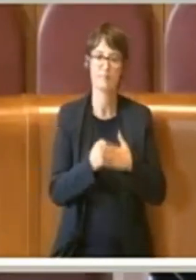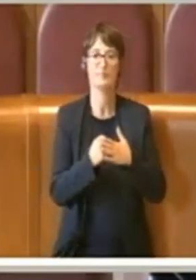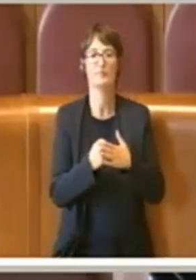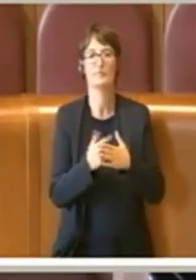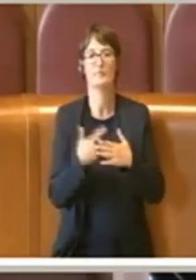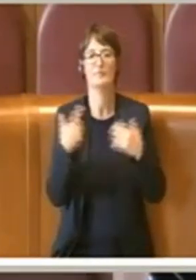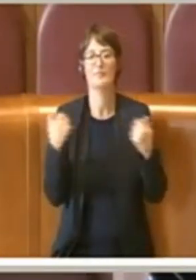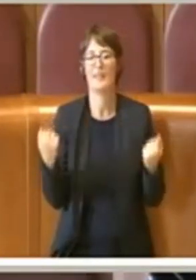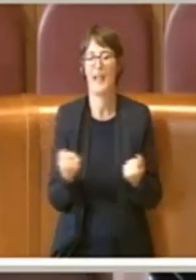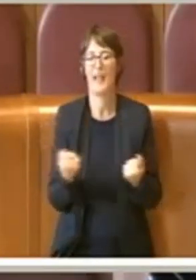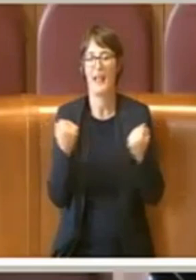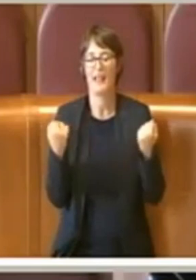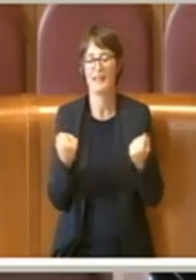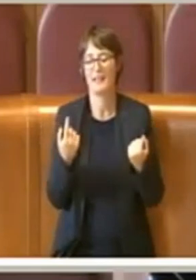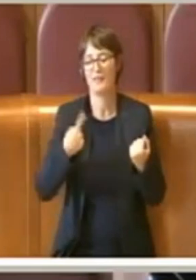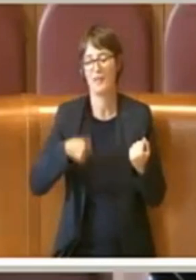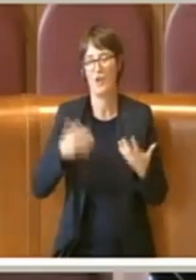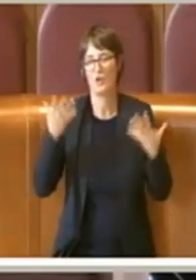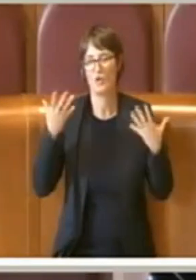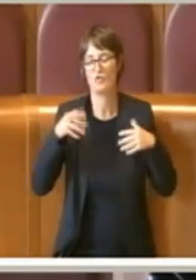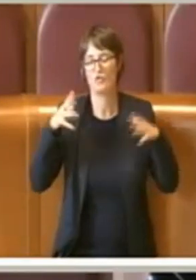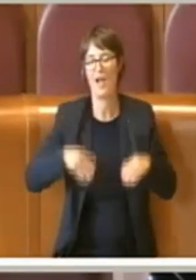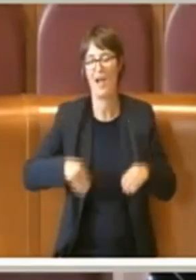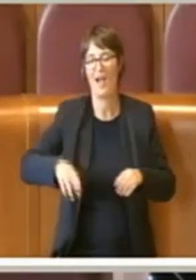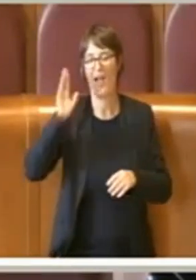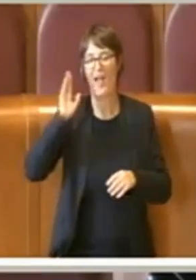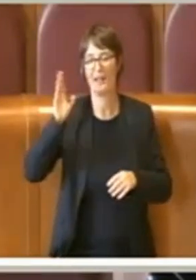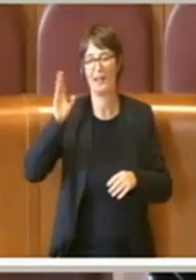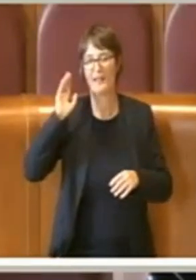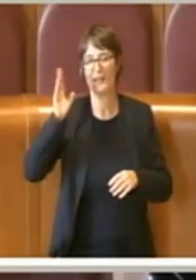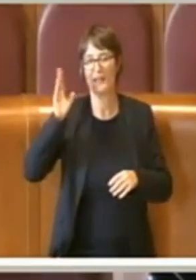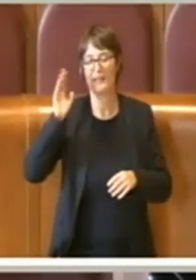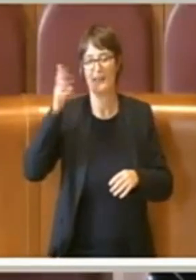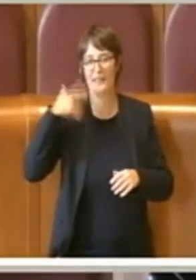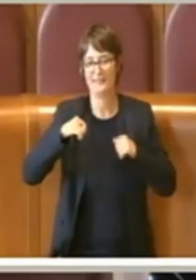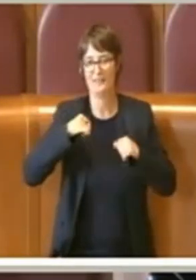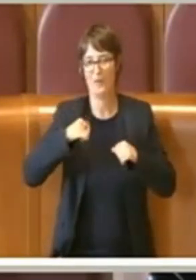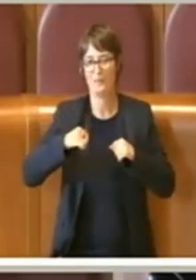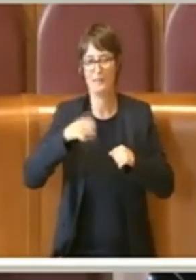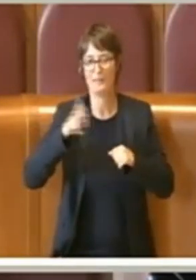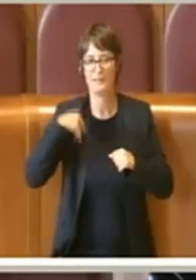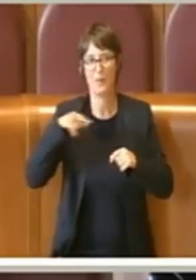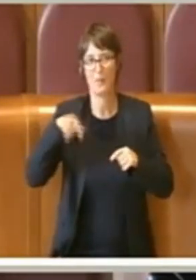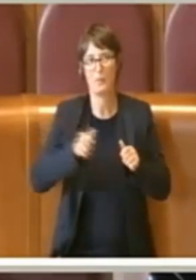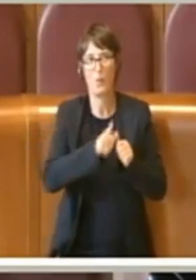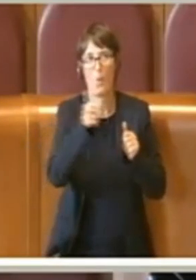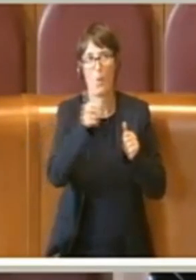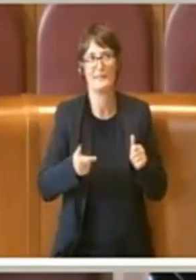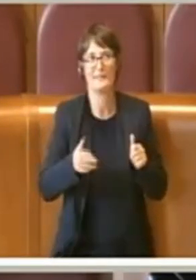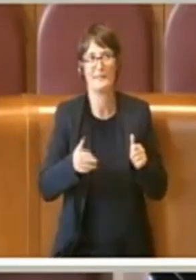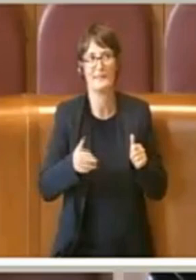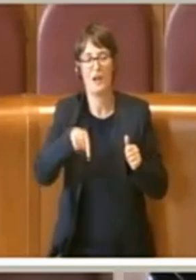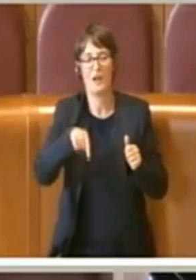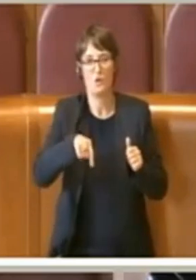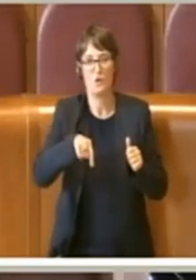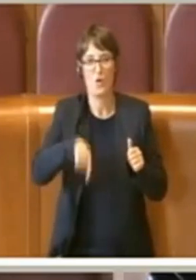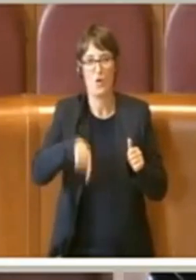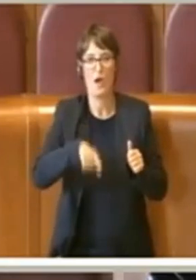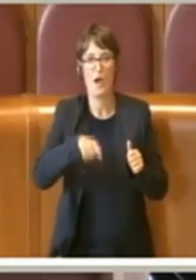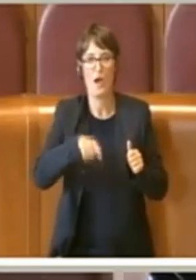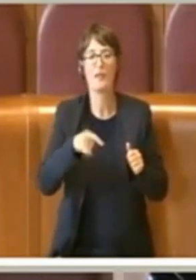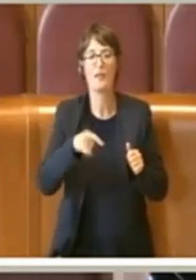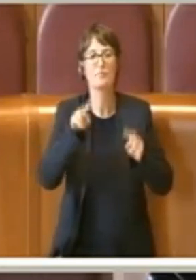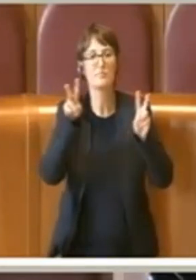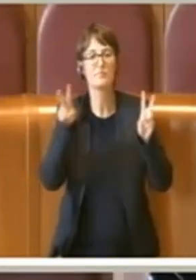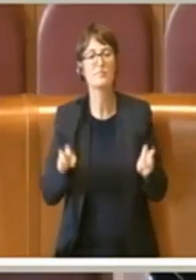che abbiamo portato avanti da inizio di questa consigliatura ma anche di quest'anno sul tema della programmazione